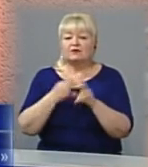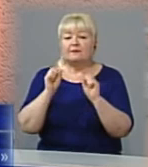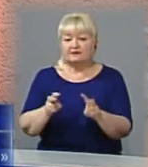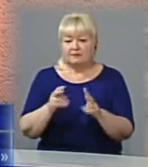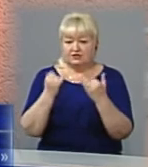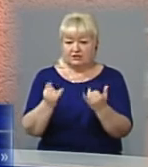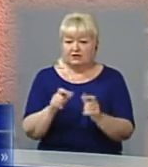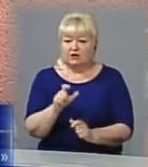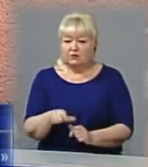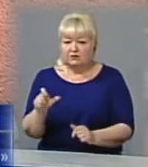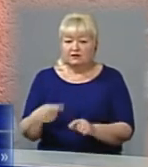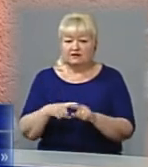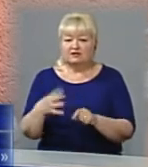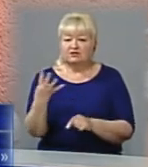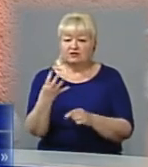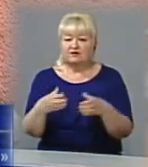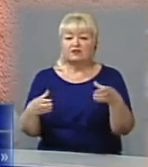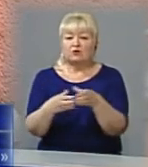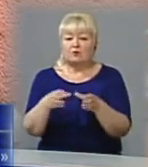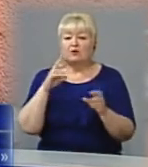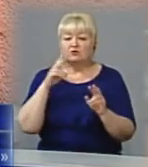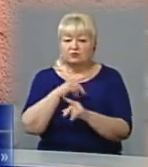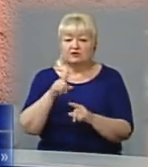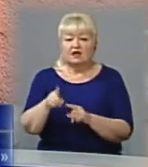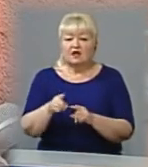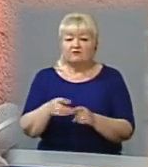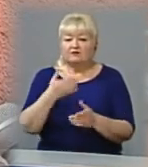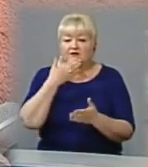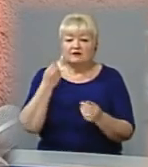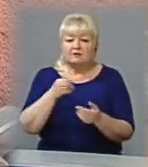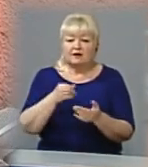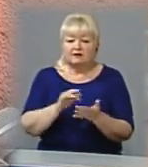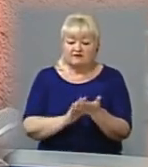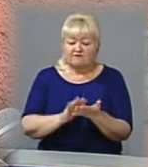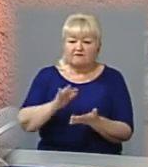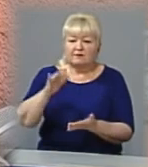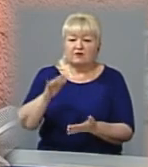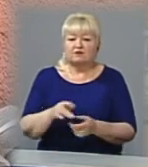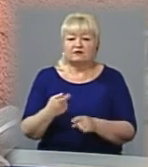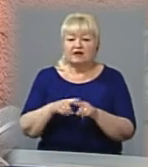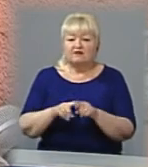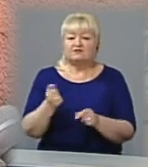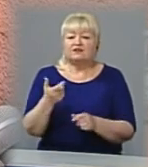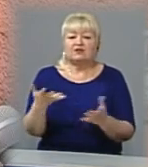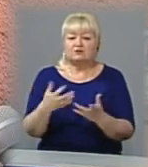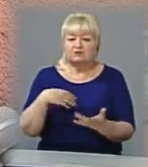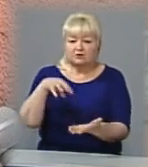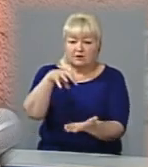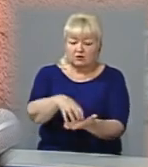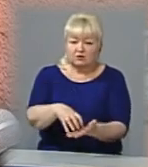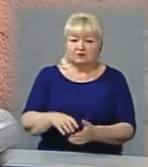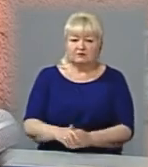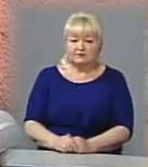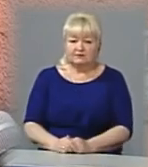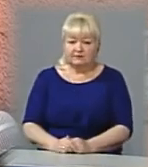людей, то є четверта група токсичності, вона не випаргується в ті кількості, які ми ложимо. І